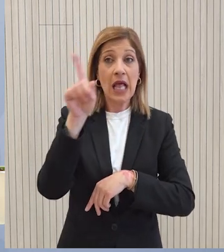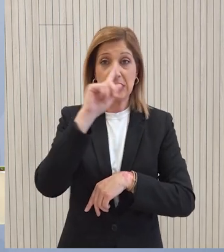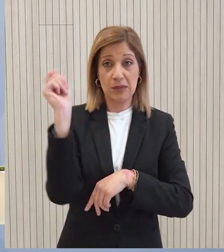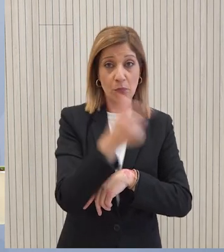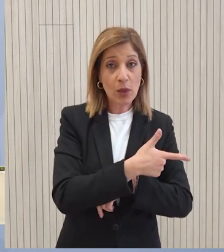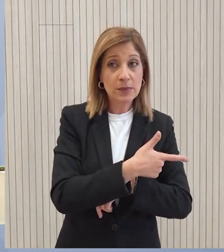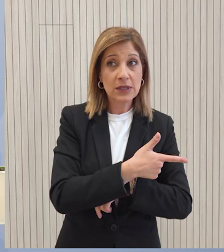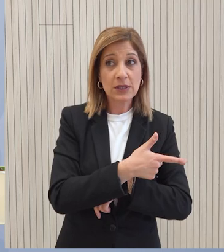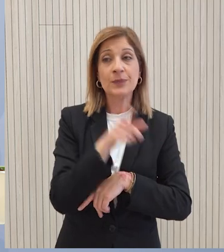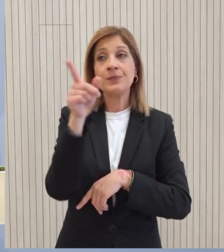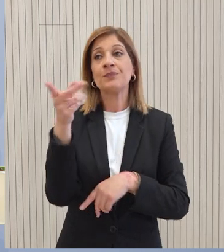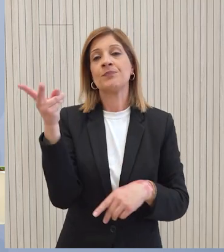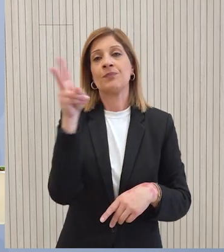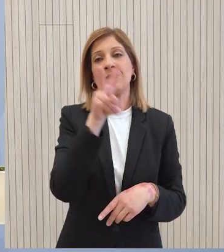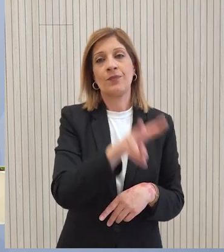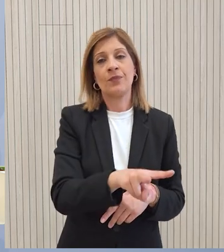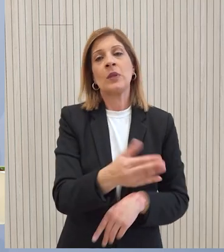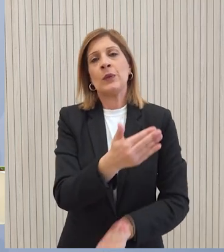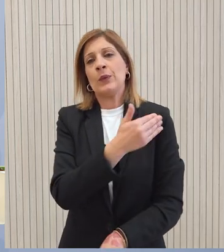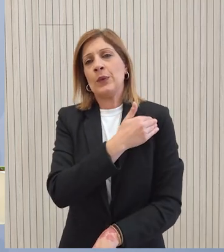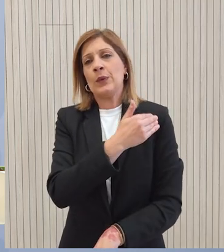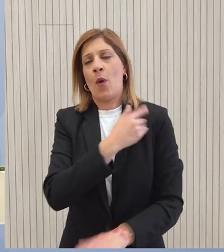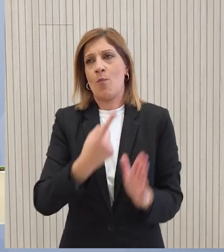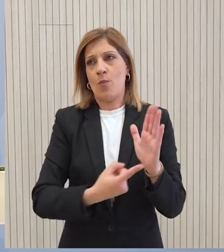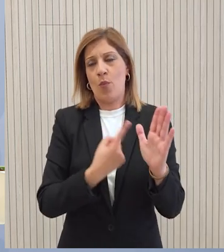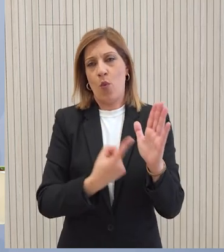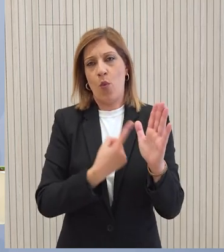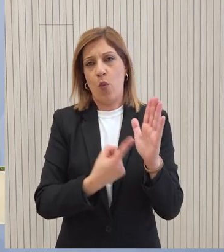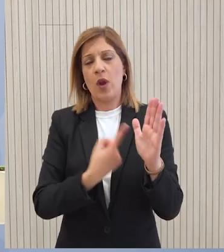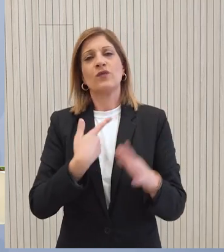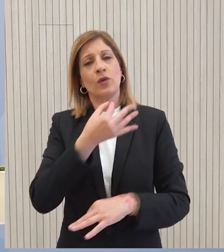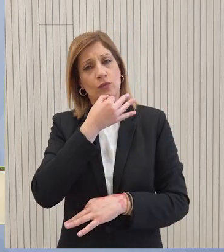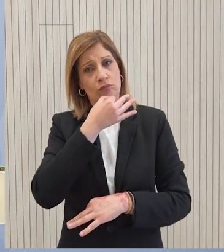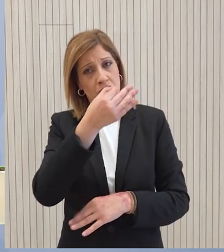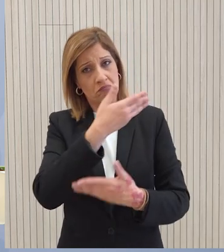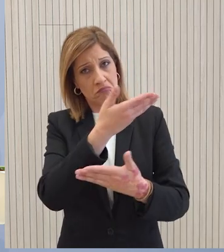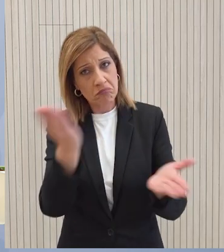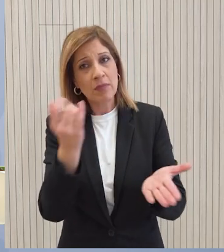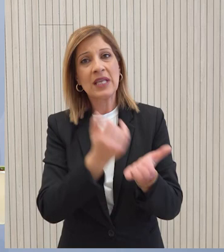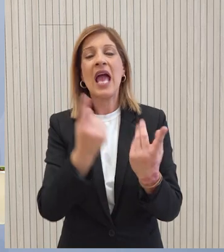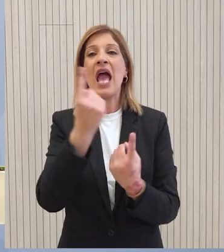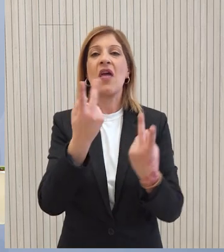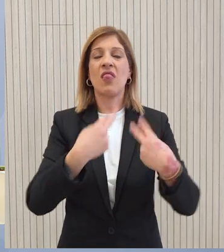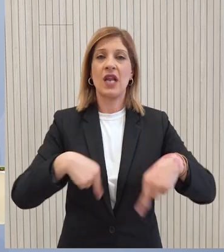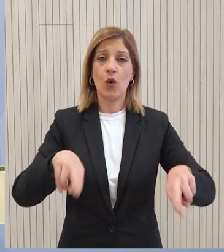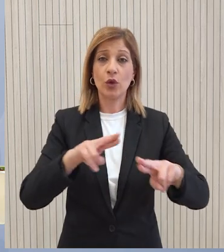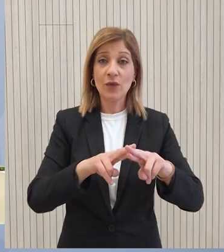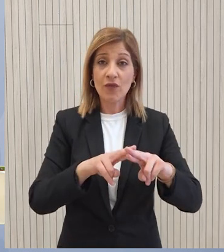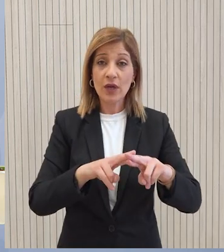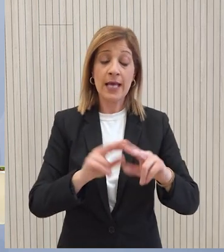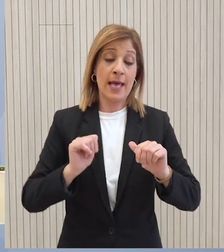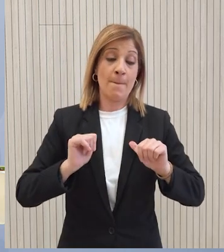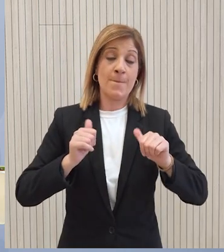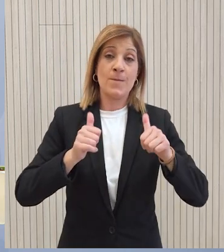Για το εν λόγω θέμα έχουμε τοποθετηθεί επανειλημμένα τόσο δημόσια όσο και εντός του Εθνικού Συμβουλίου Η ανάληψη